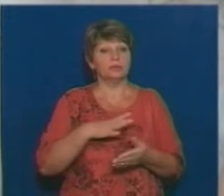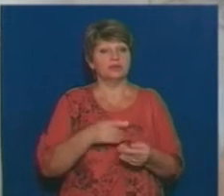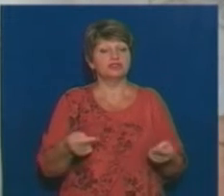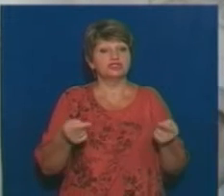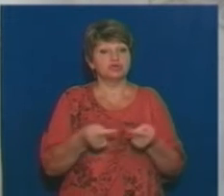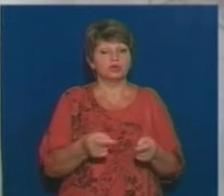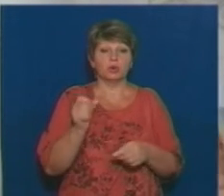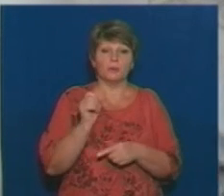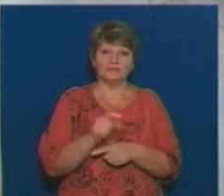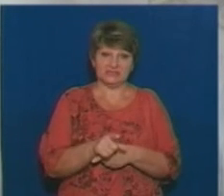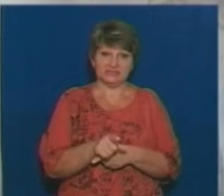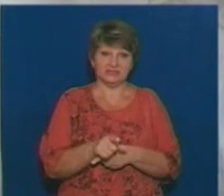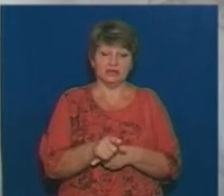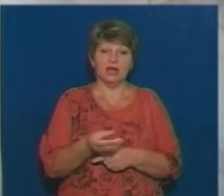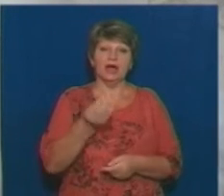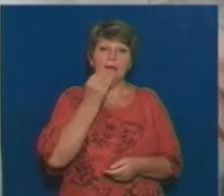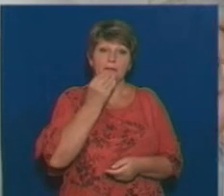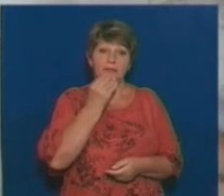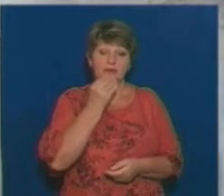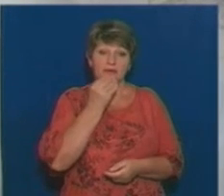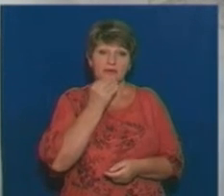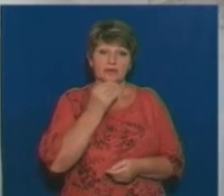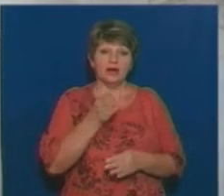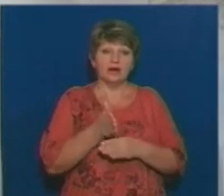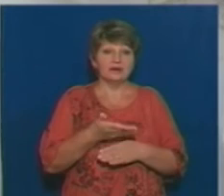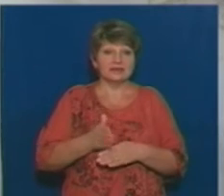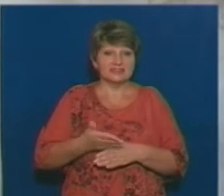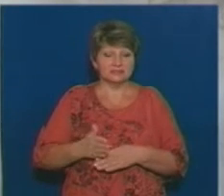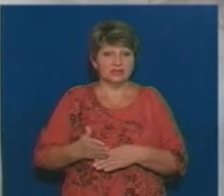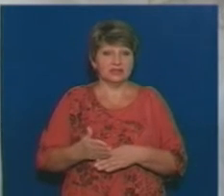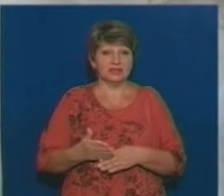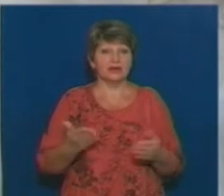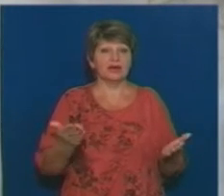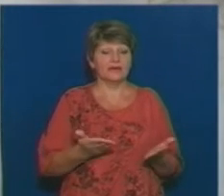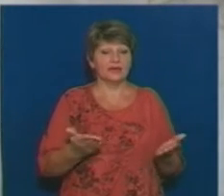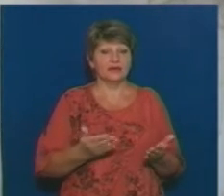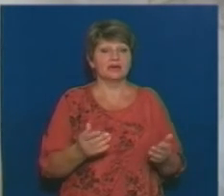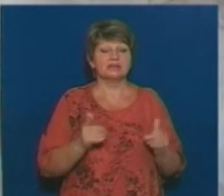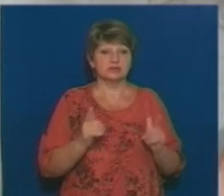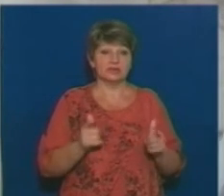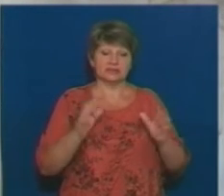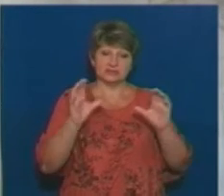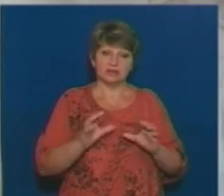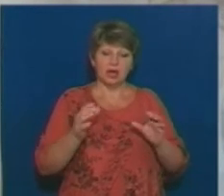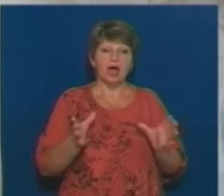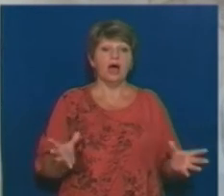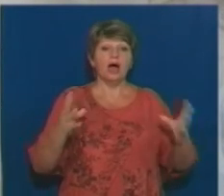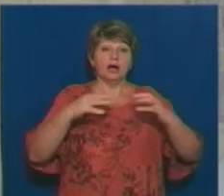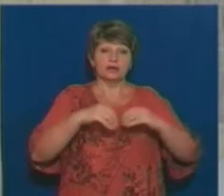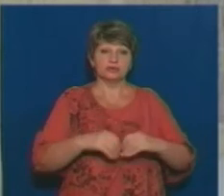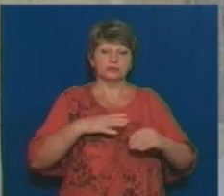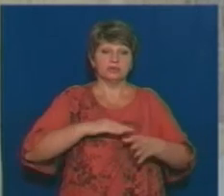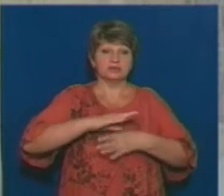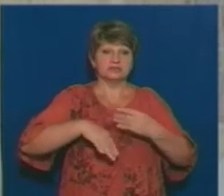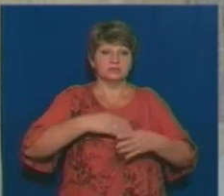продуктів харчування, розбитих полоток, так як вимагає зараз законодавство, а все разом було змішано.